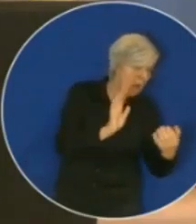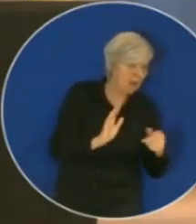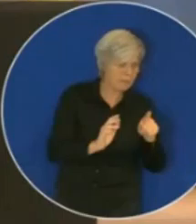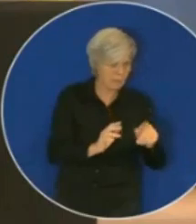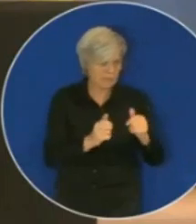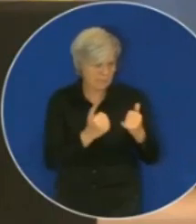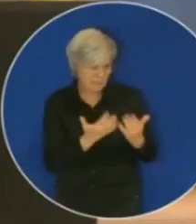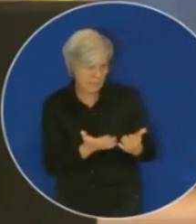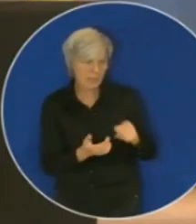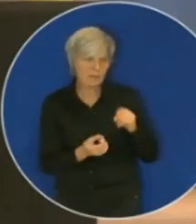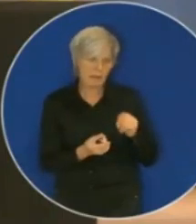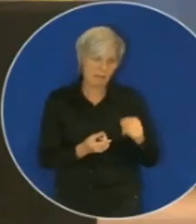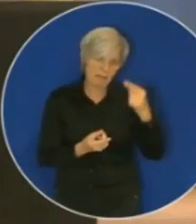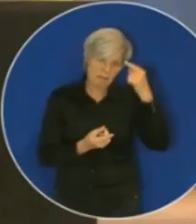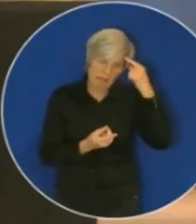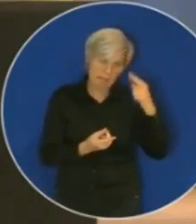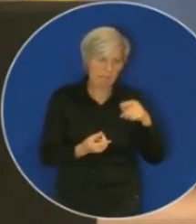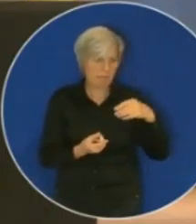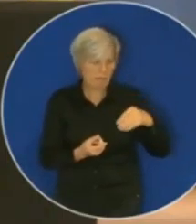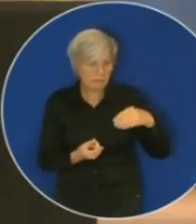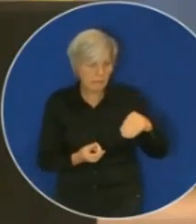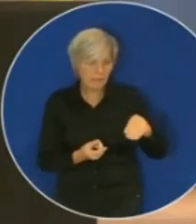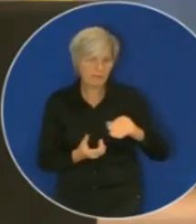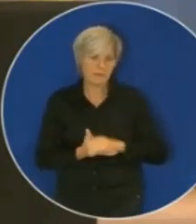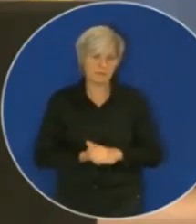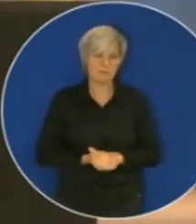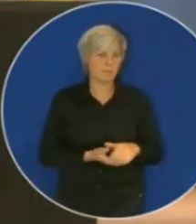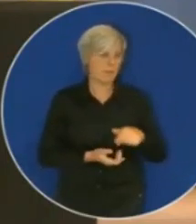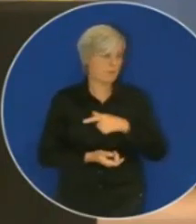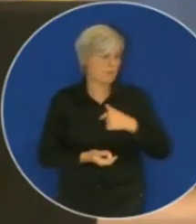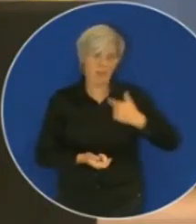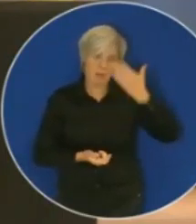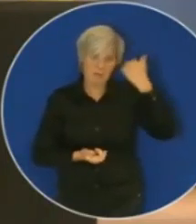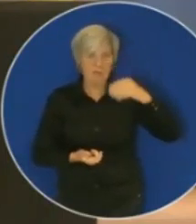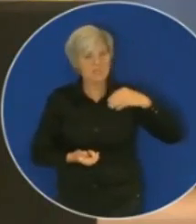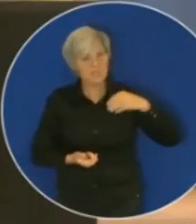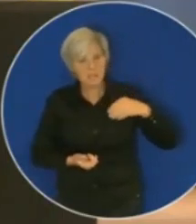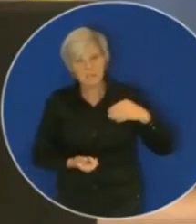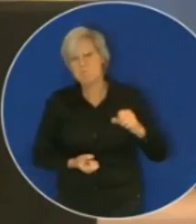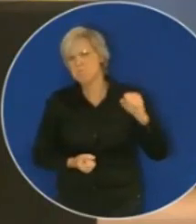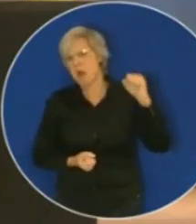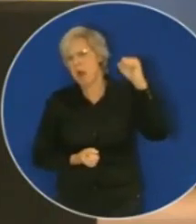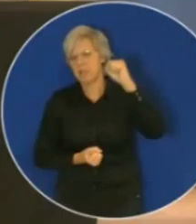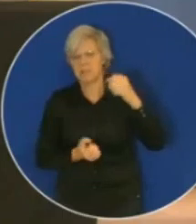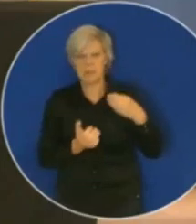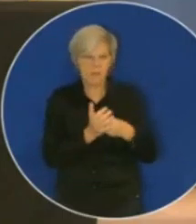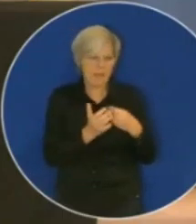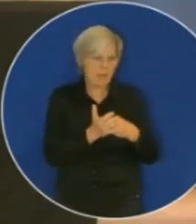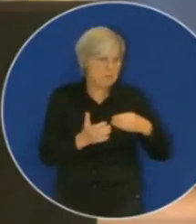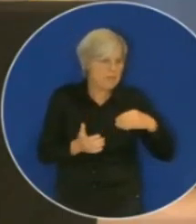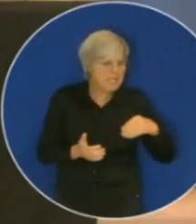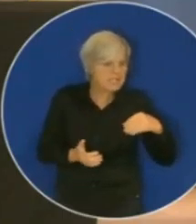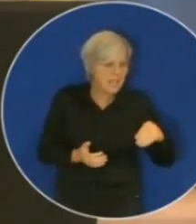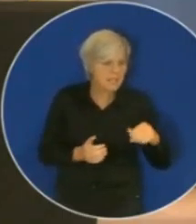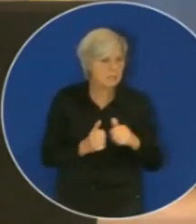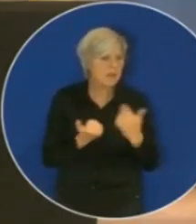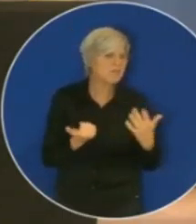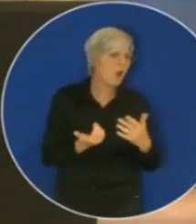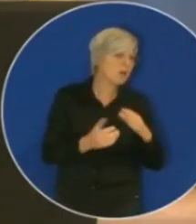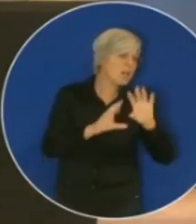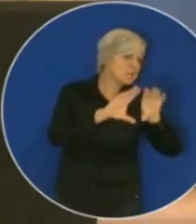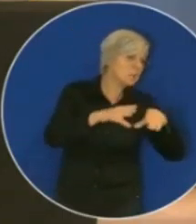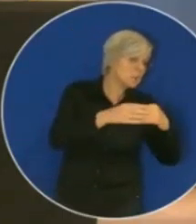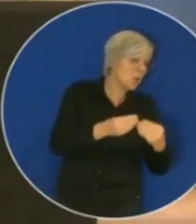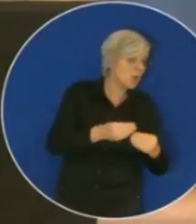en tänkt insats. Vi kan ju satsa massor med pengar på insatser som inte ger så stor